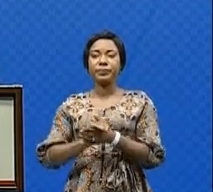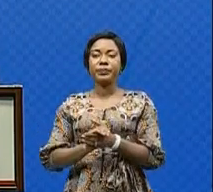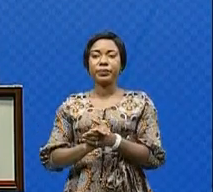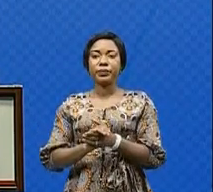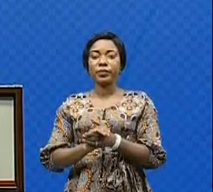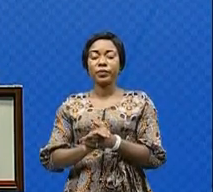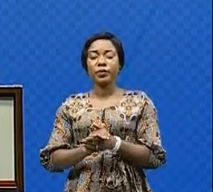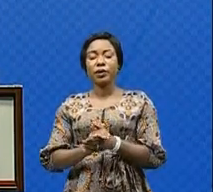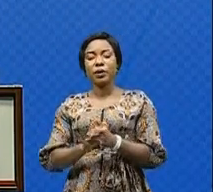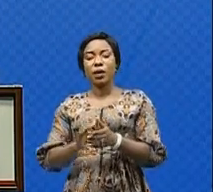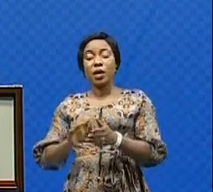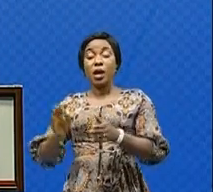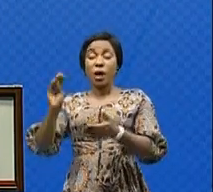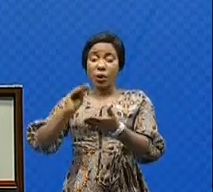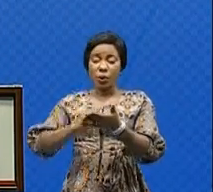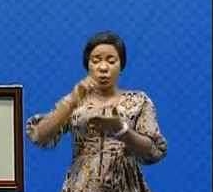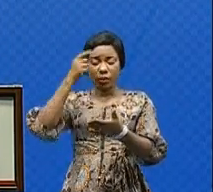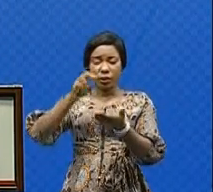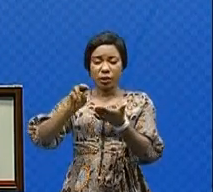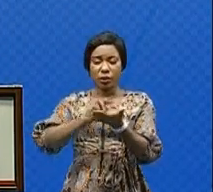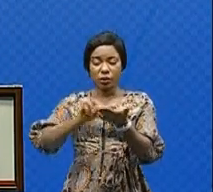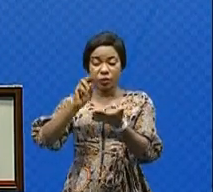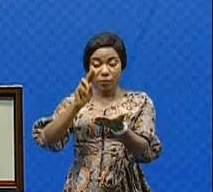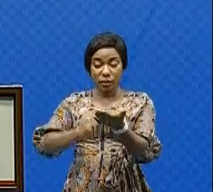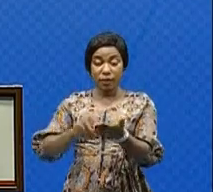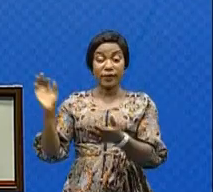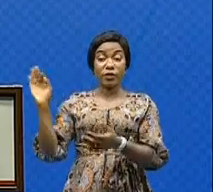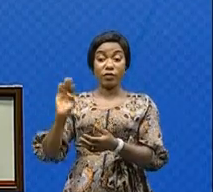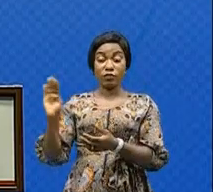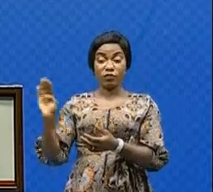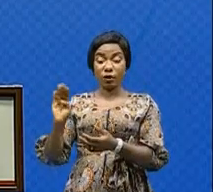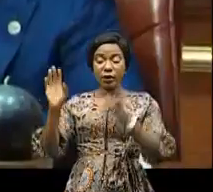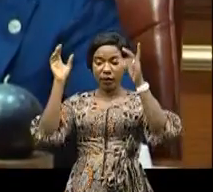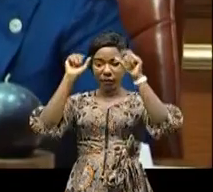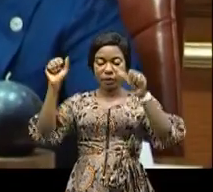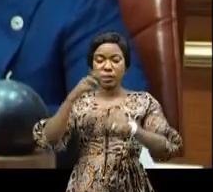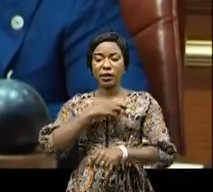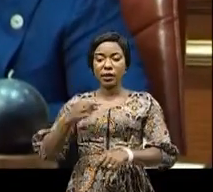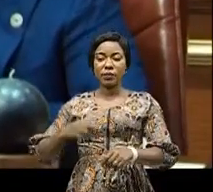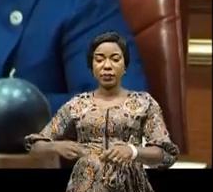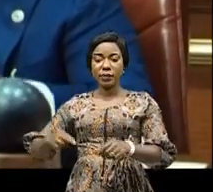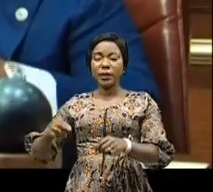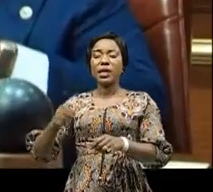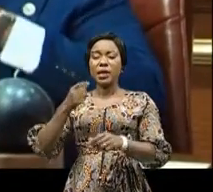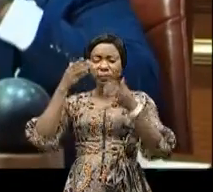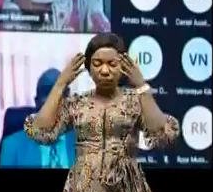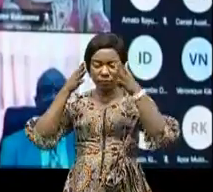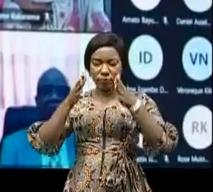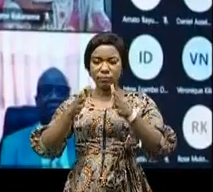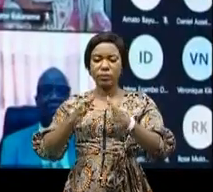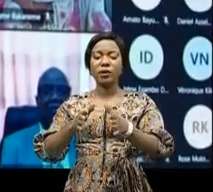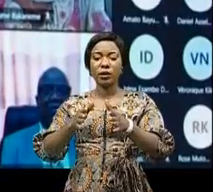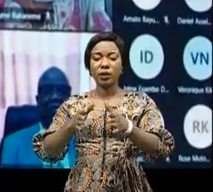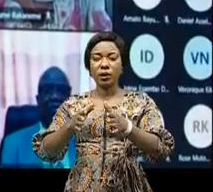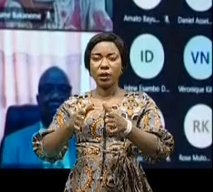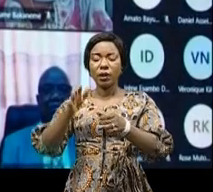Au sujet des contrats des concessions forestières, le président de la République a souligné avoir été saisi de